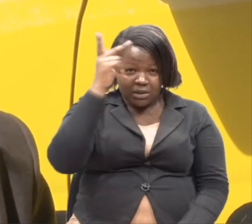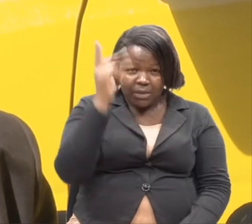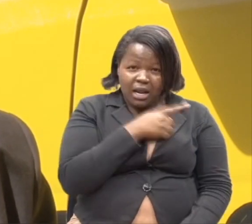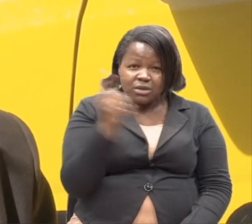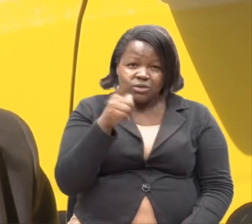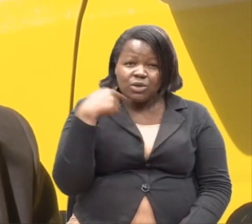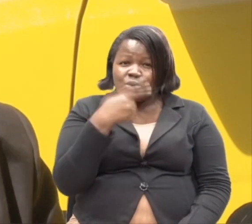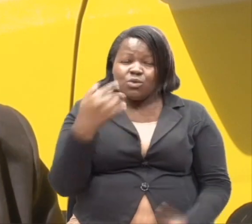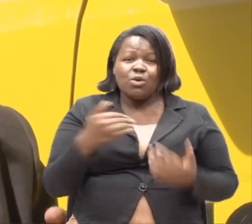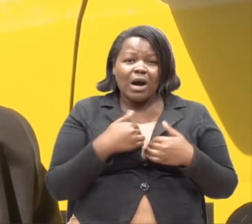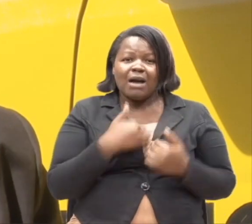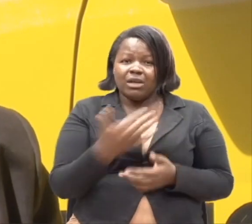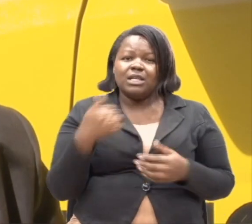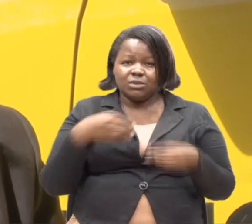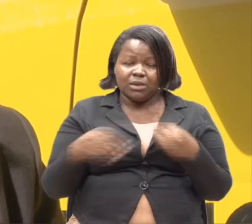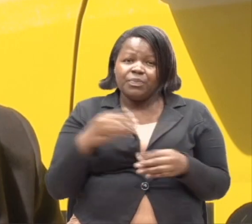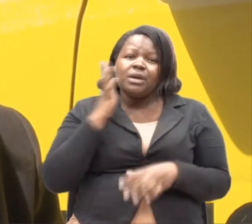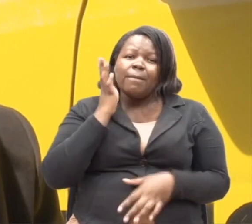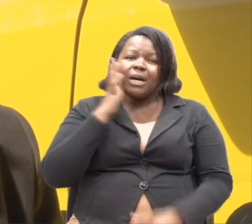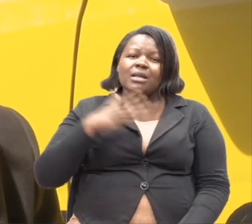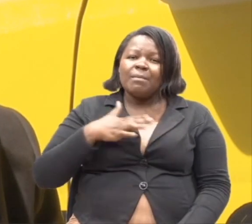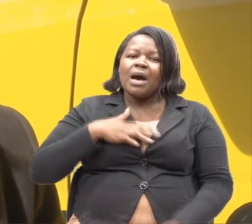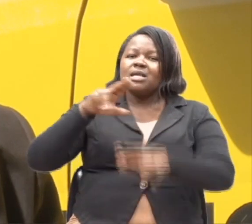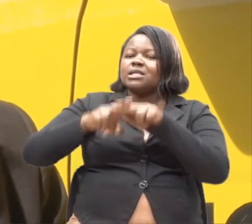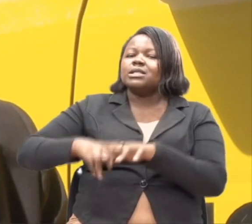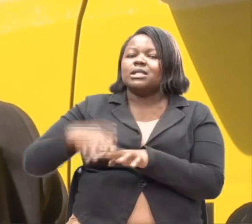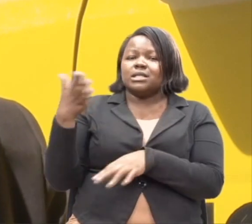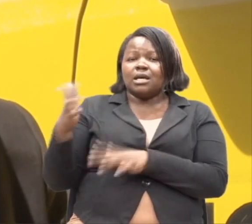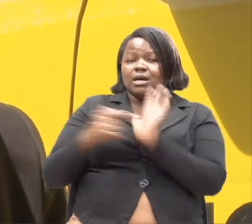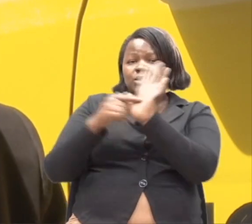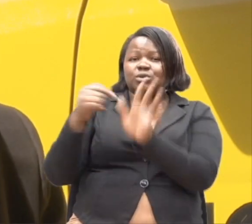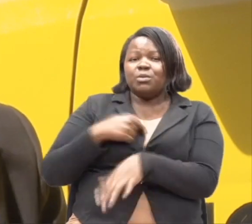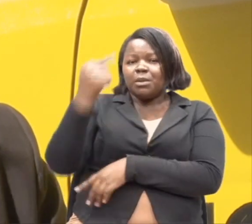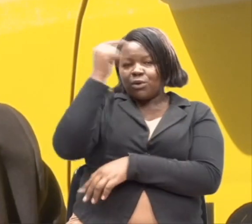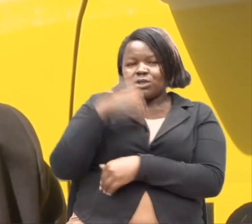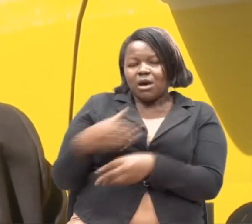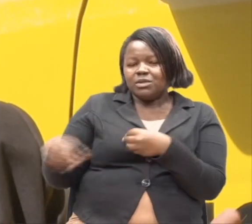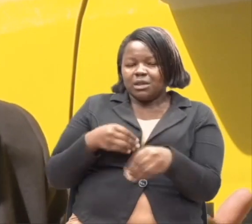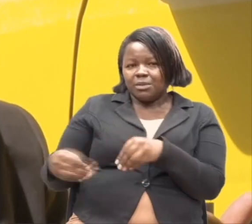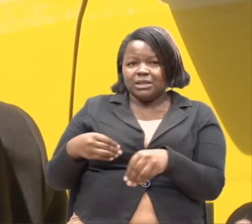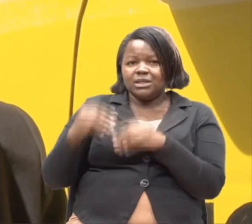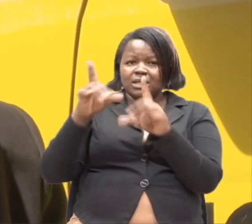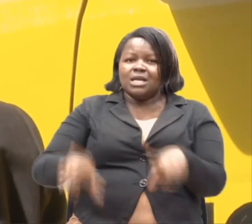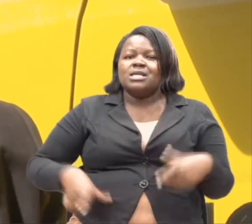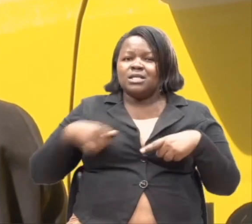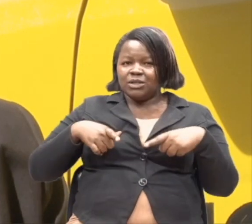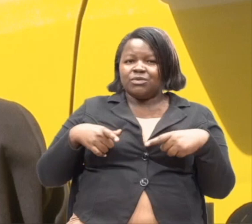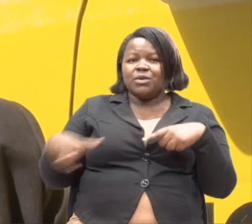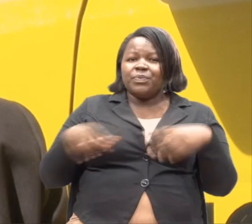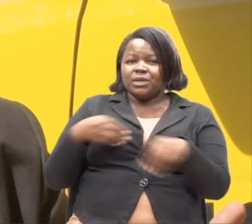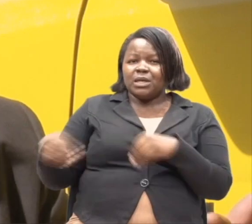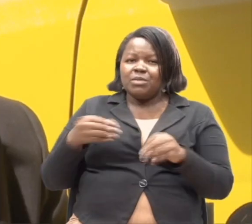wanaishi na ulemavu. Mamangu haa kuketi pale kunionesha kwa sababu weo una ulemavu, unaishi na ulemavu,